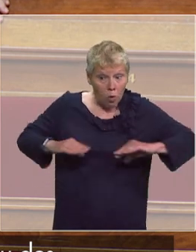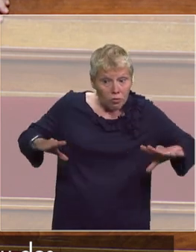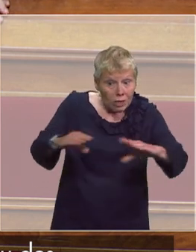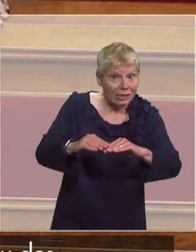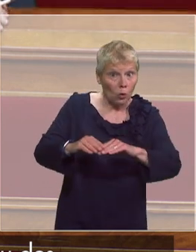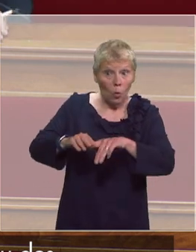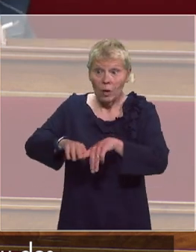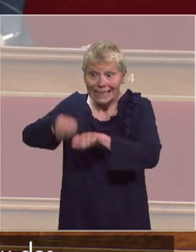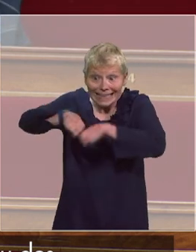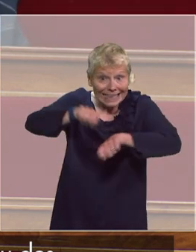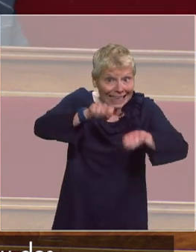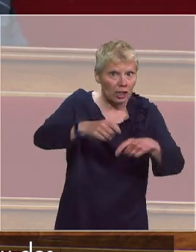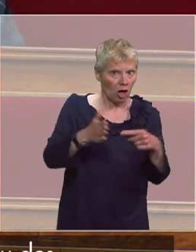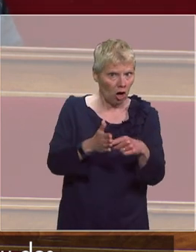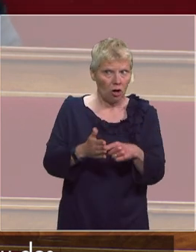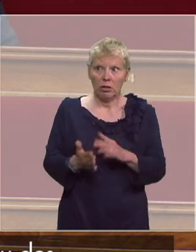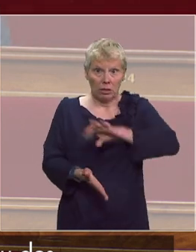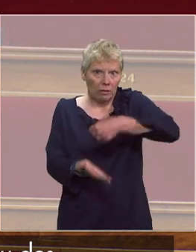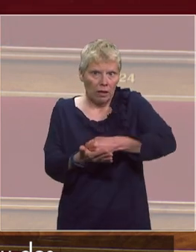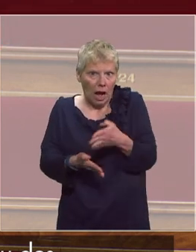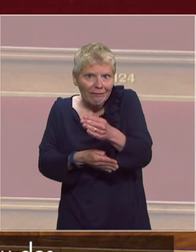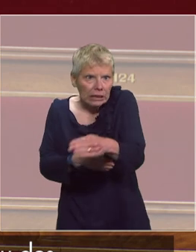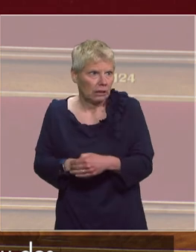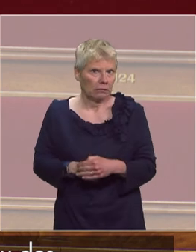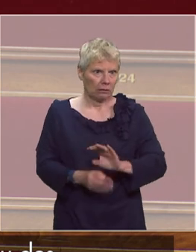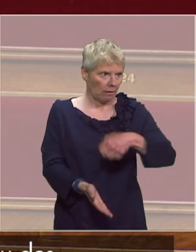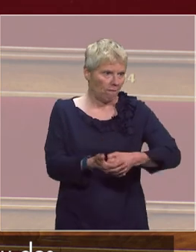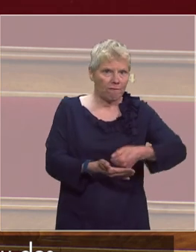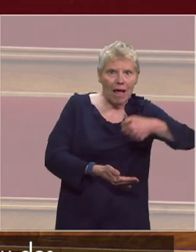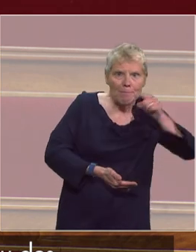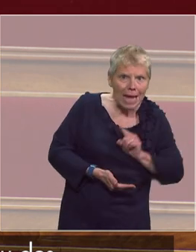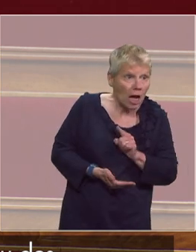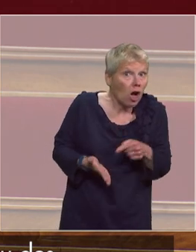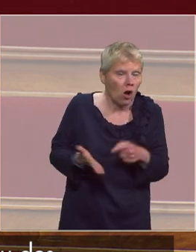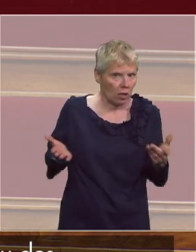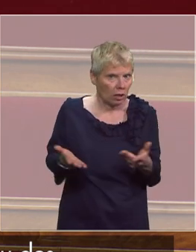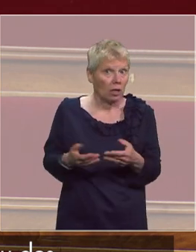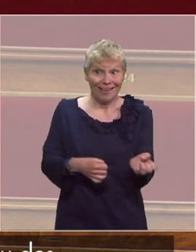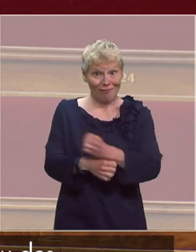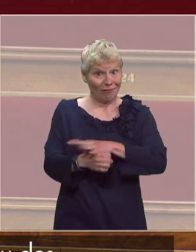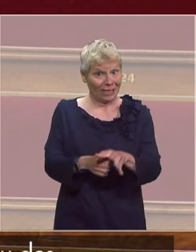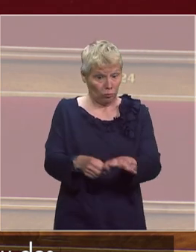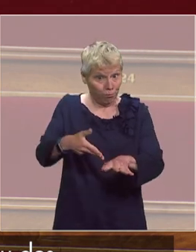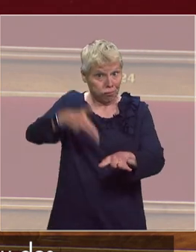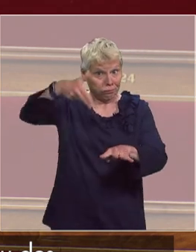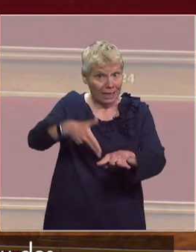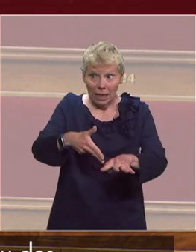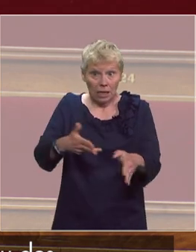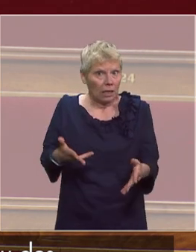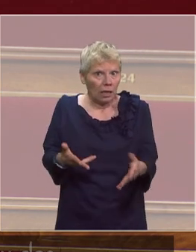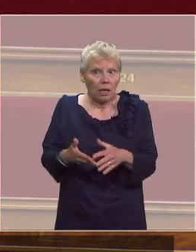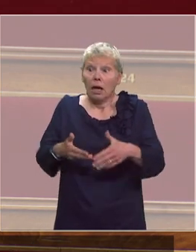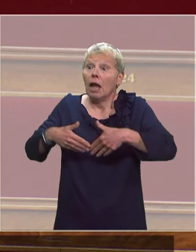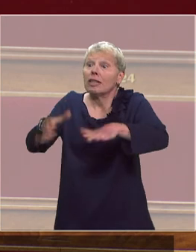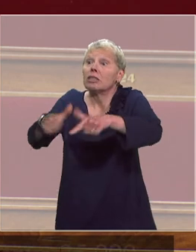avril, fin mai ? Parce qu'évidemment, on ne pourra pas lutter contre le virus en déconfinant si on n'a pas les